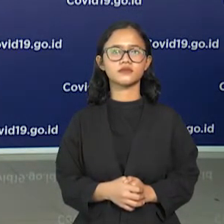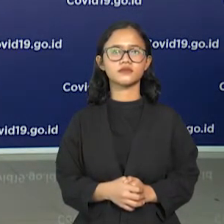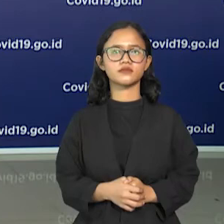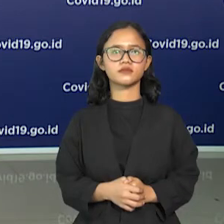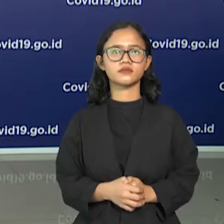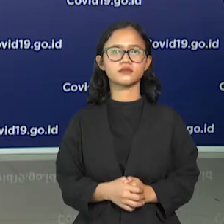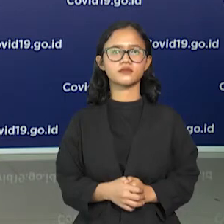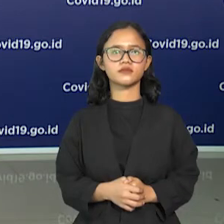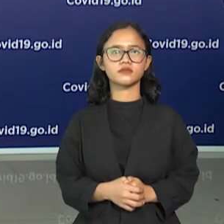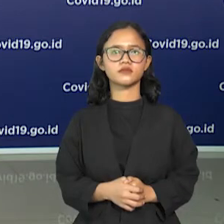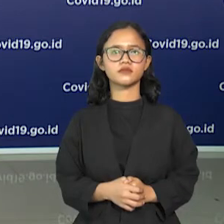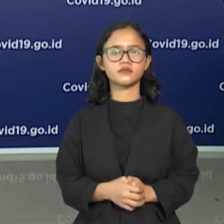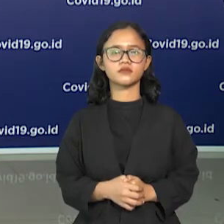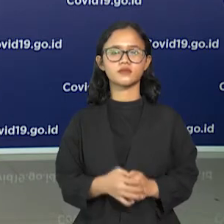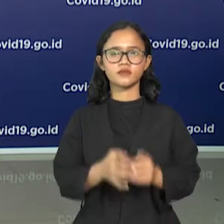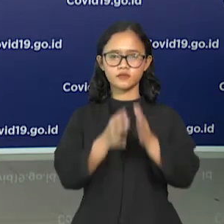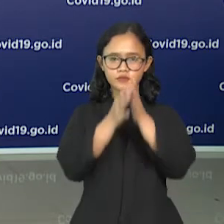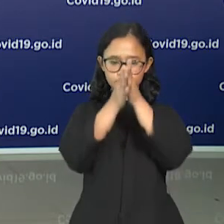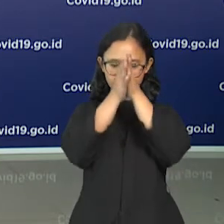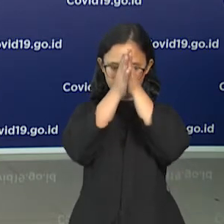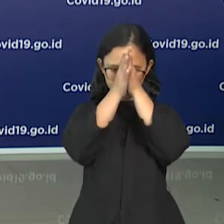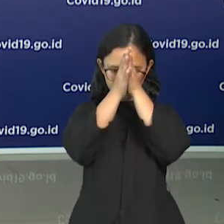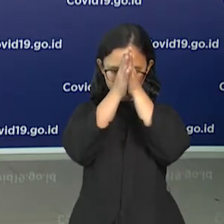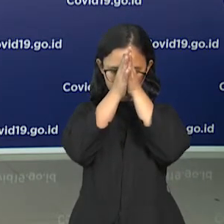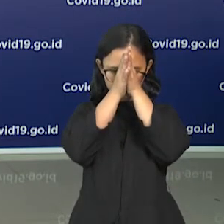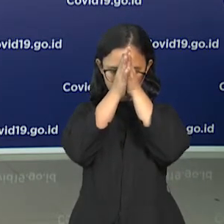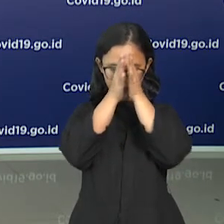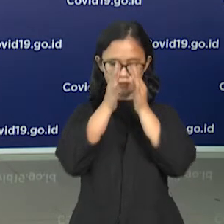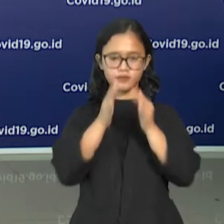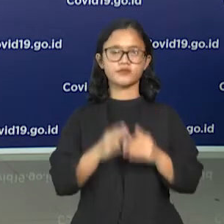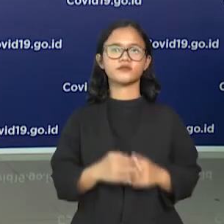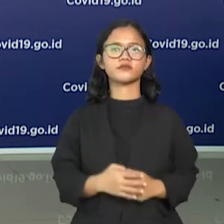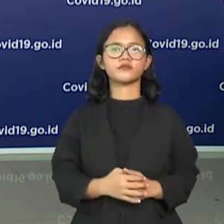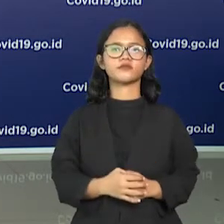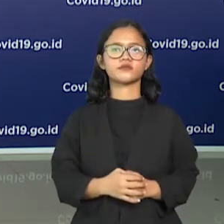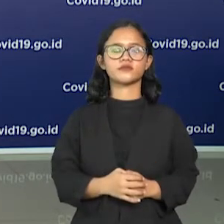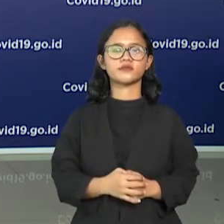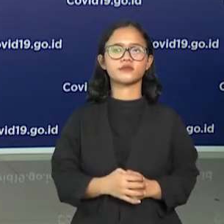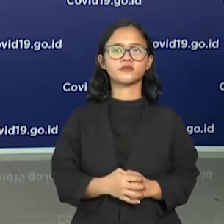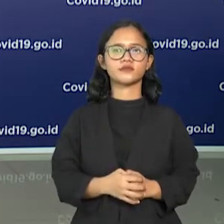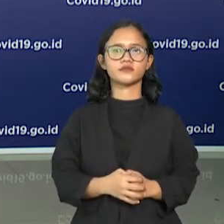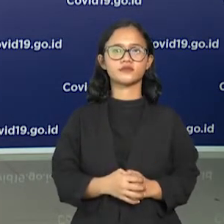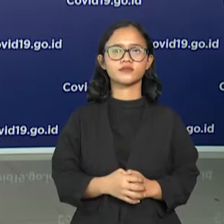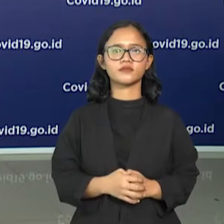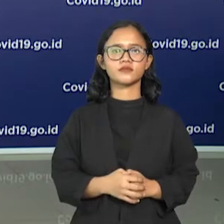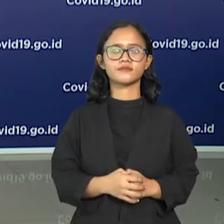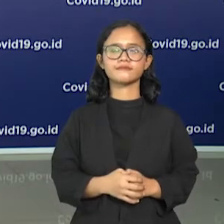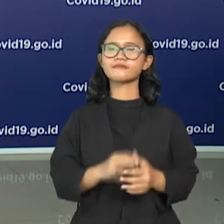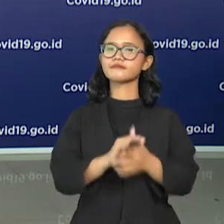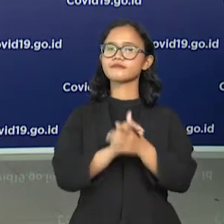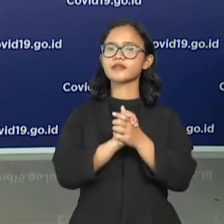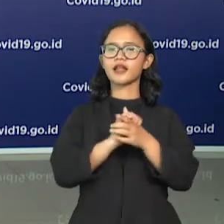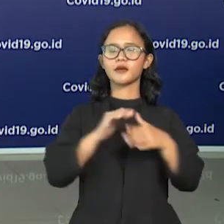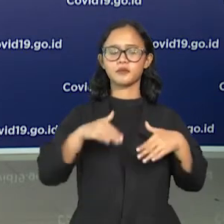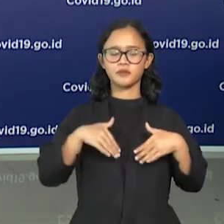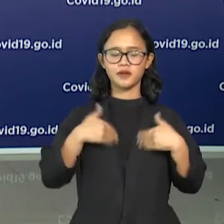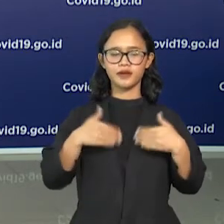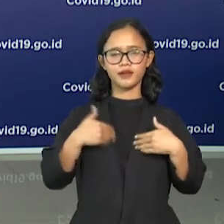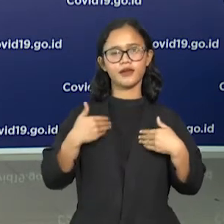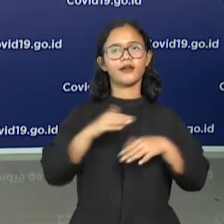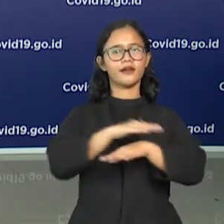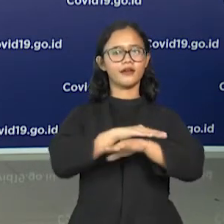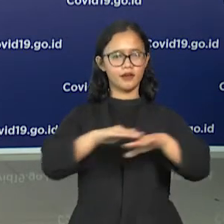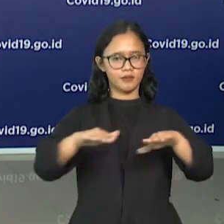Om Swastiastu, salam bahagia dan damai